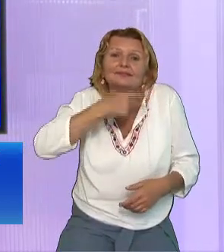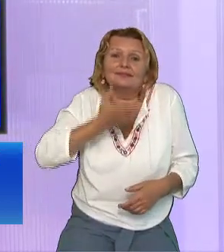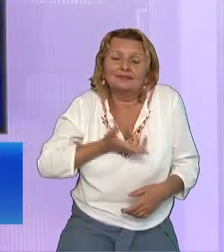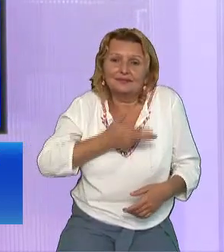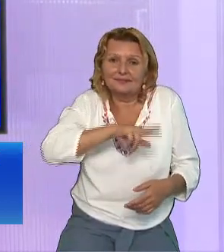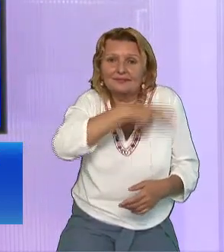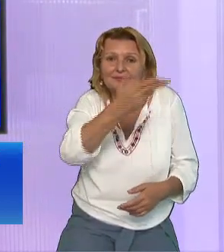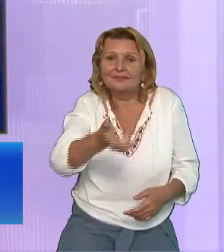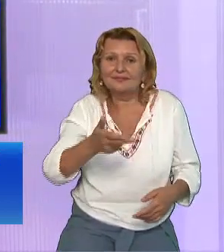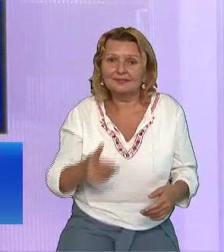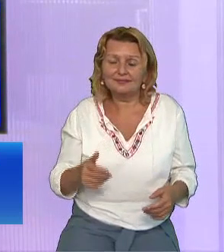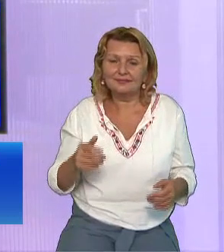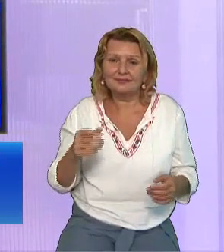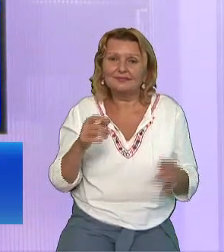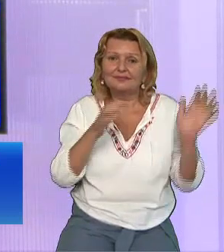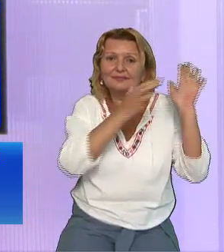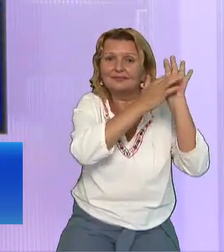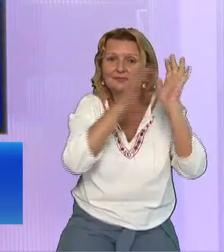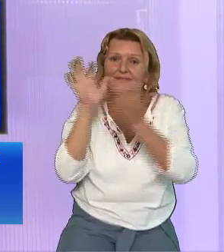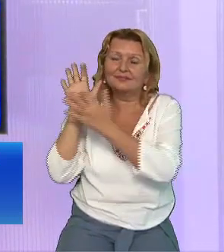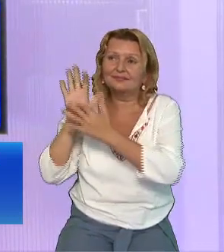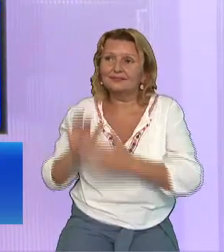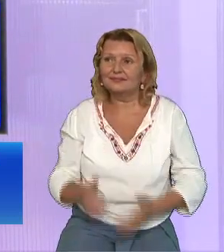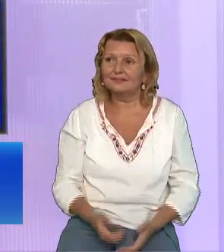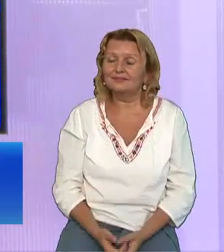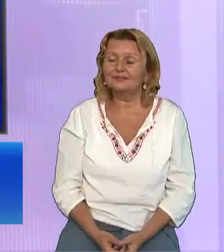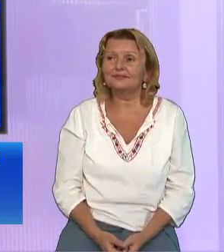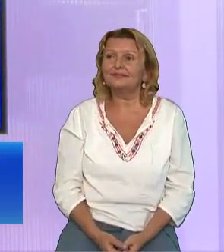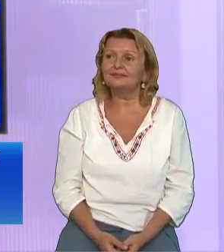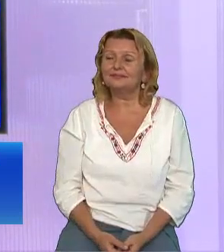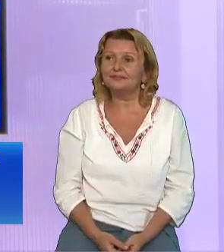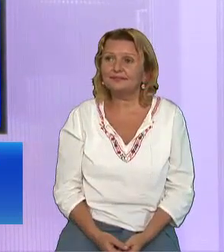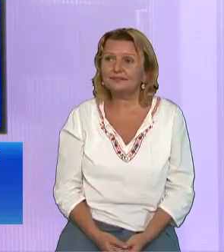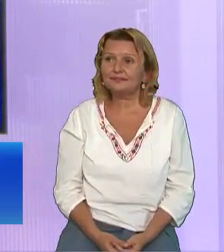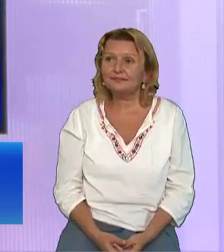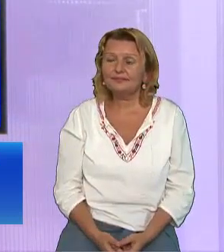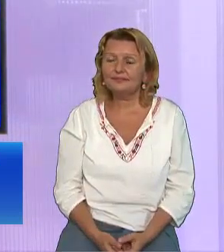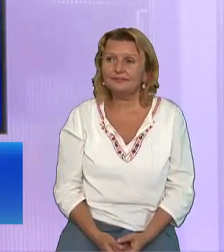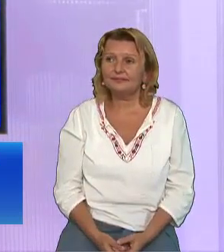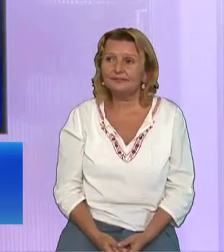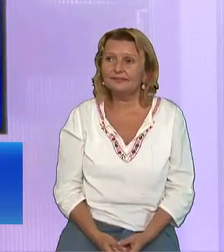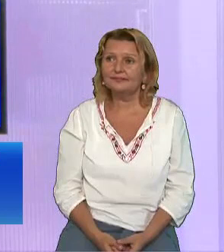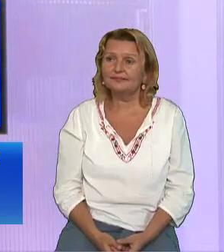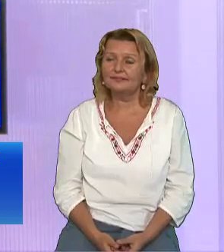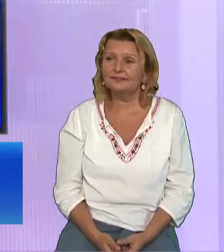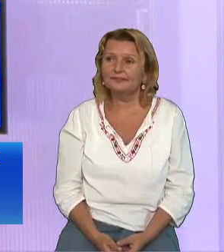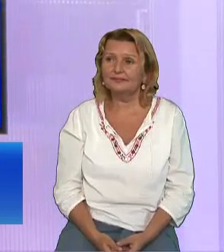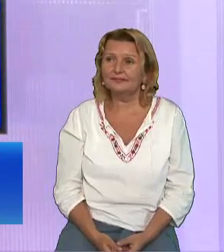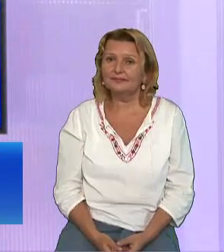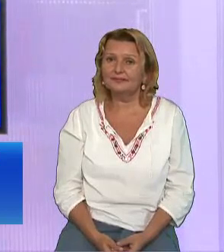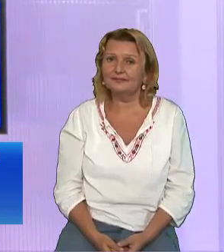viața, sufletul în mâna tatălui Iosif în Arimatea, Nicodim Doi prieteni al lui Iisus care erau